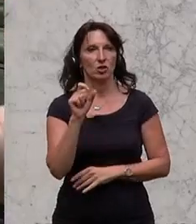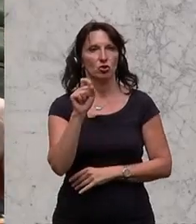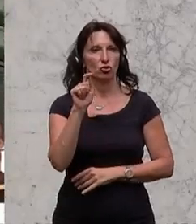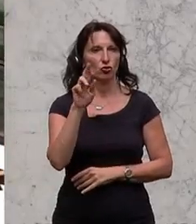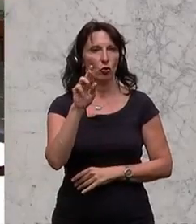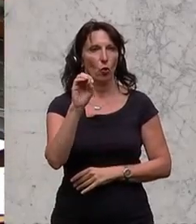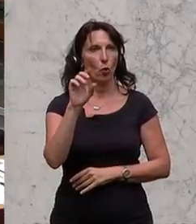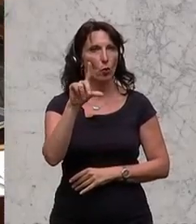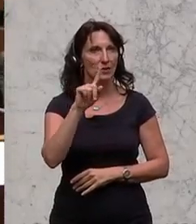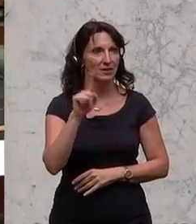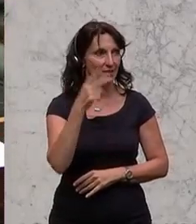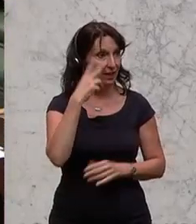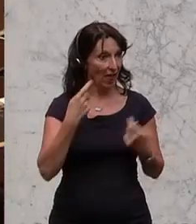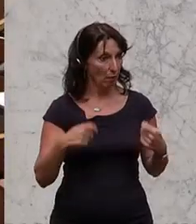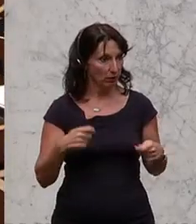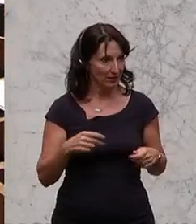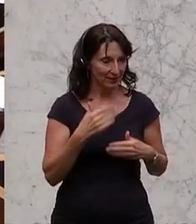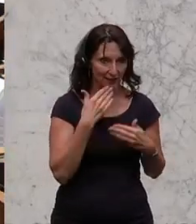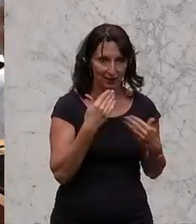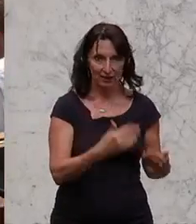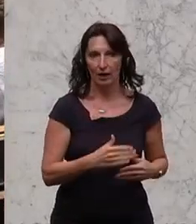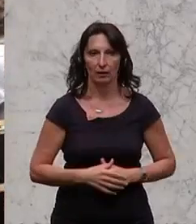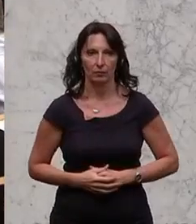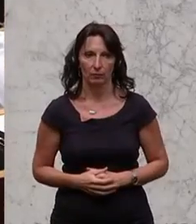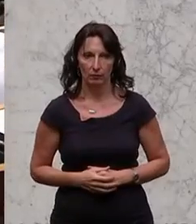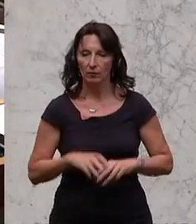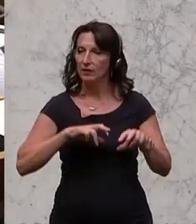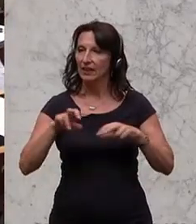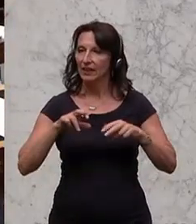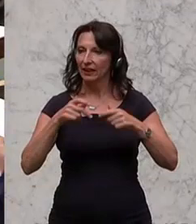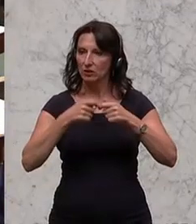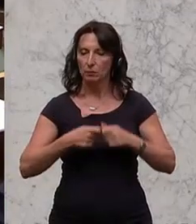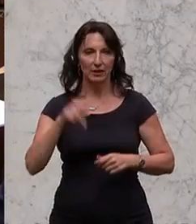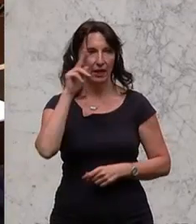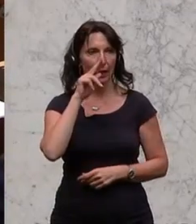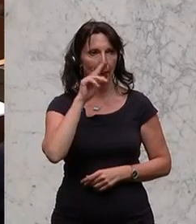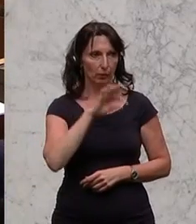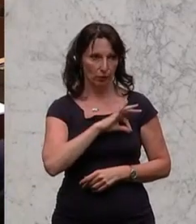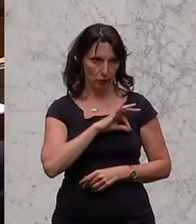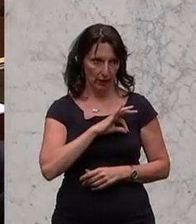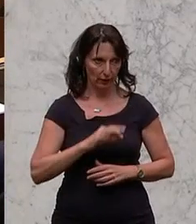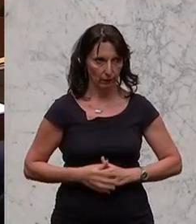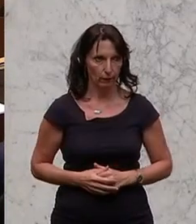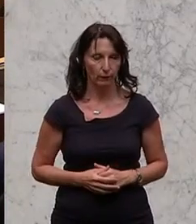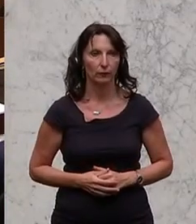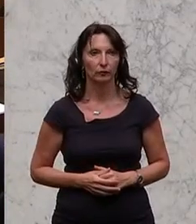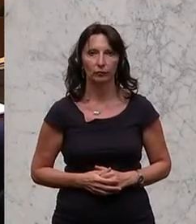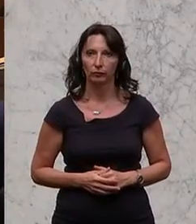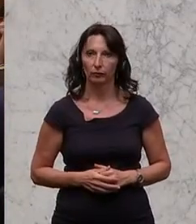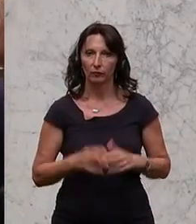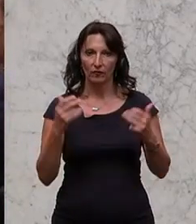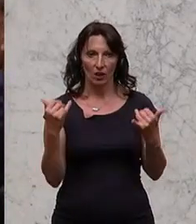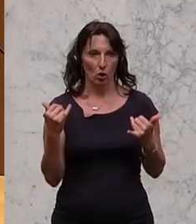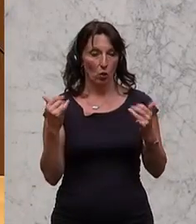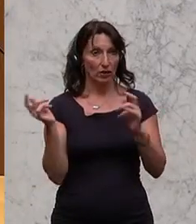Am Wort nun Matthias Strolz von den NEOS. Liebe Kolleginnen und Kollegen, ich möchte ein Resümee ziehen dieser